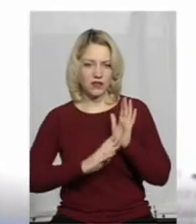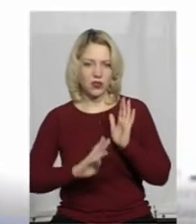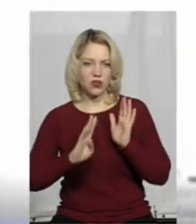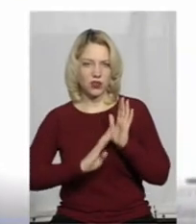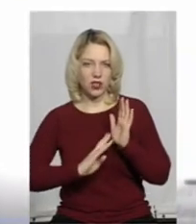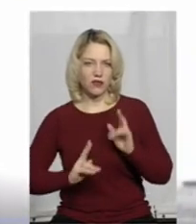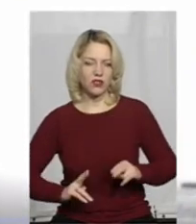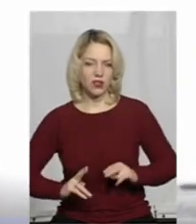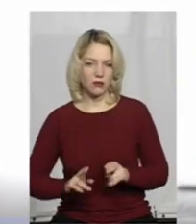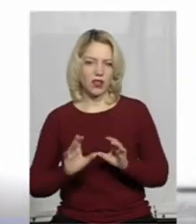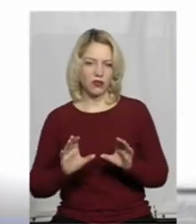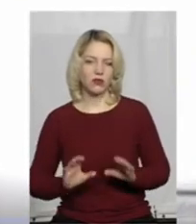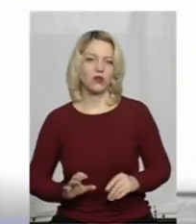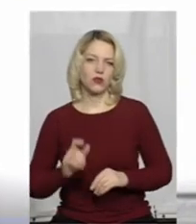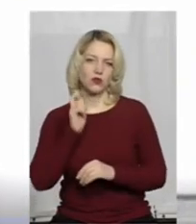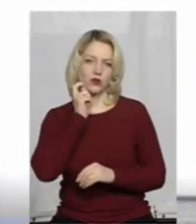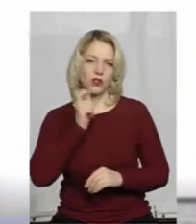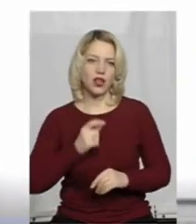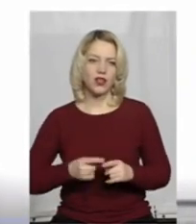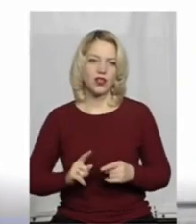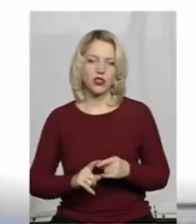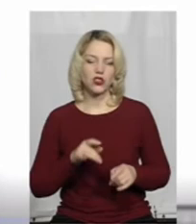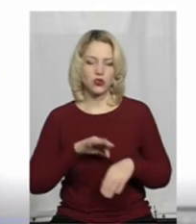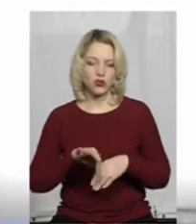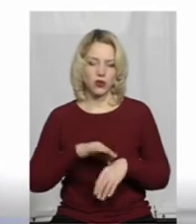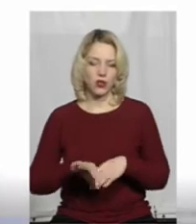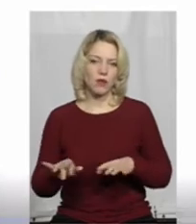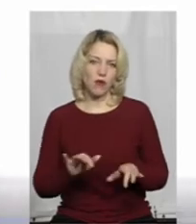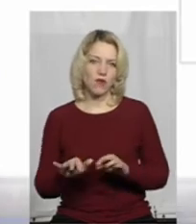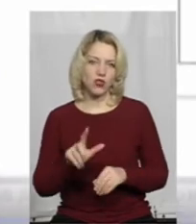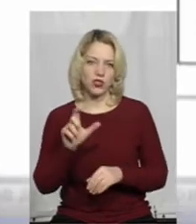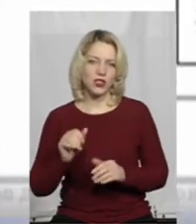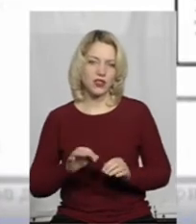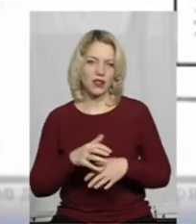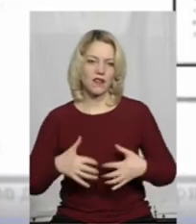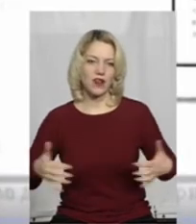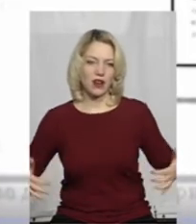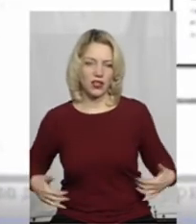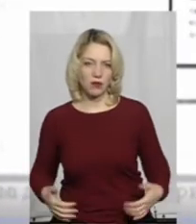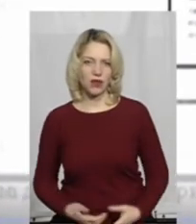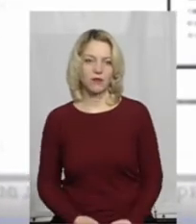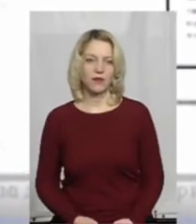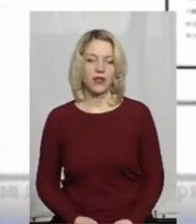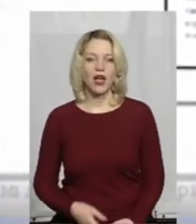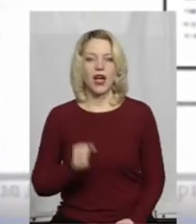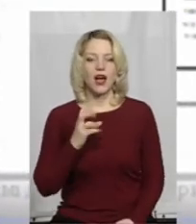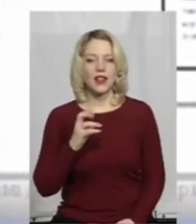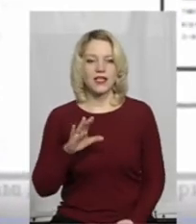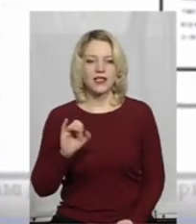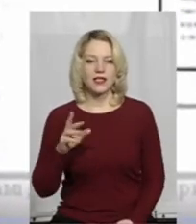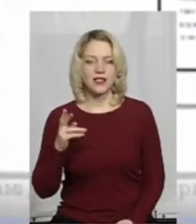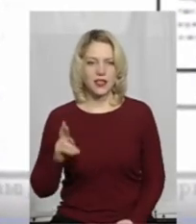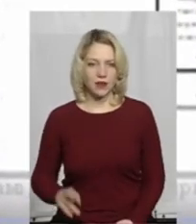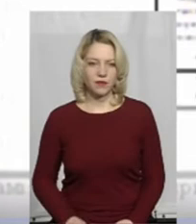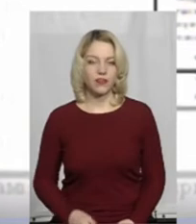Кримінального кодексу України «Жорстоке поводження з тваринами». Пані Анастасія, от